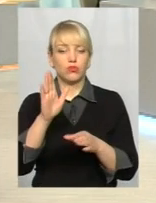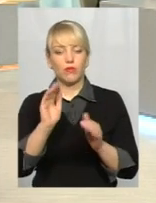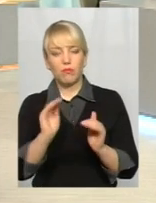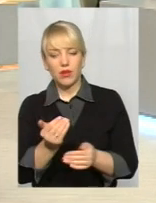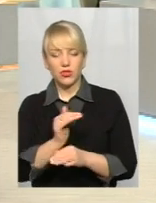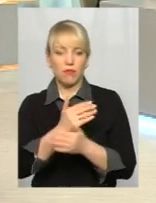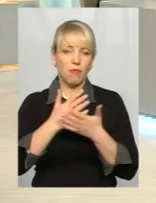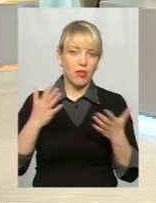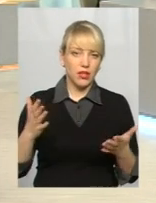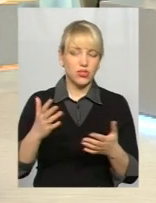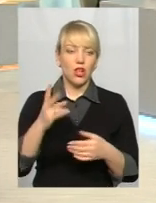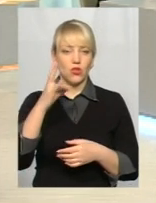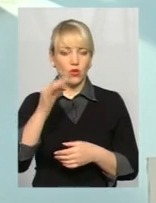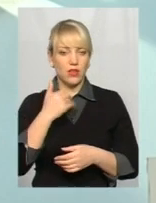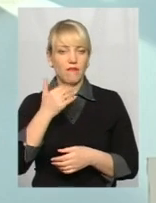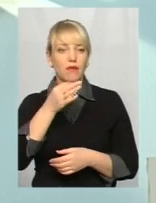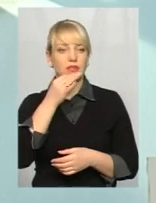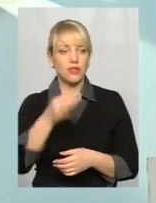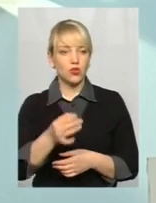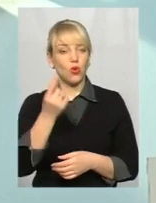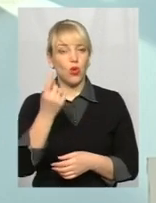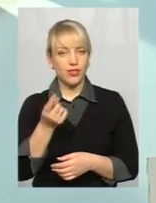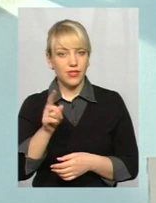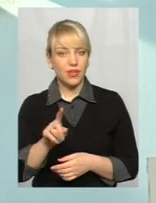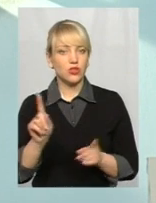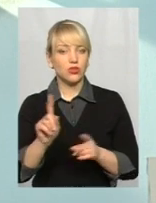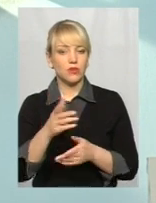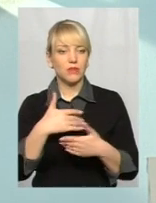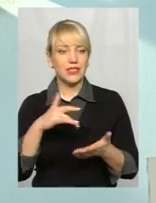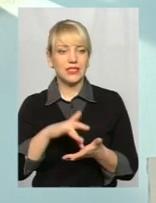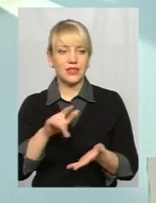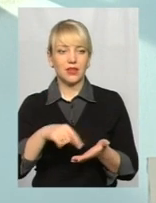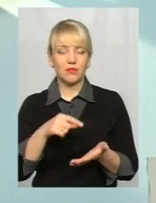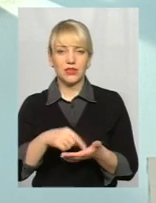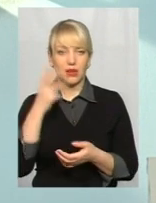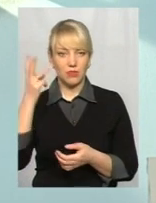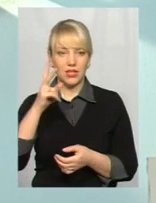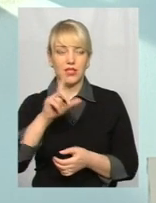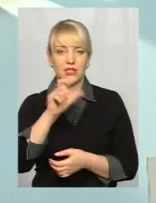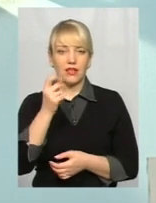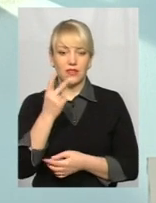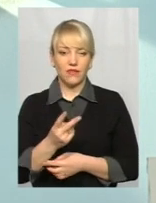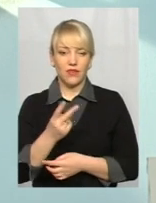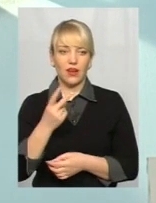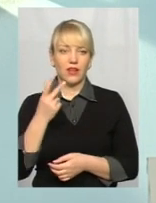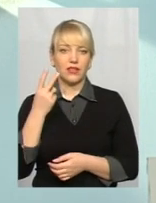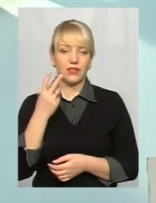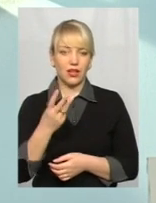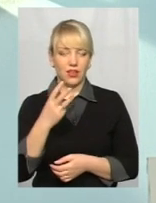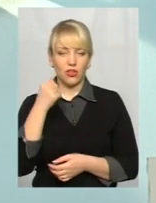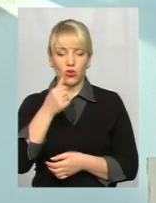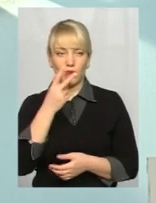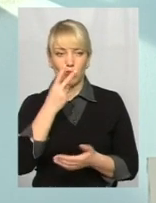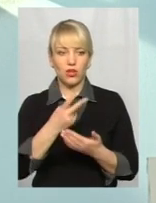менше, що вони там збільшаться, але я вам скажу одне. Те, що ми центр міста Хмельницького за 2-3 роки покажемо його в тому стані, в